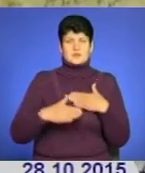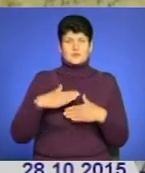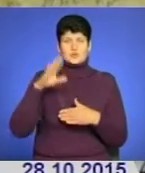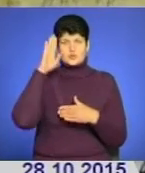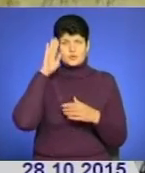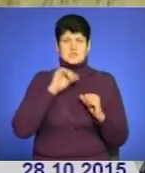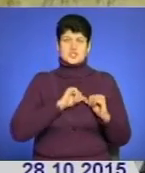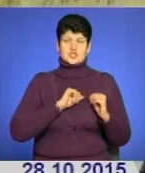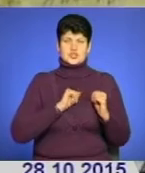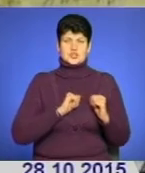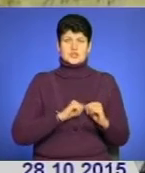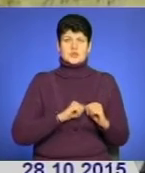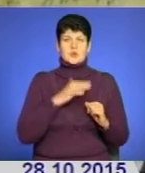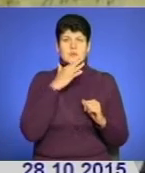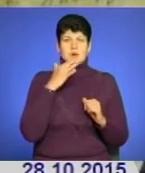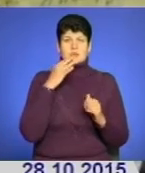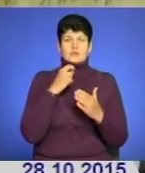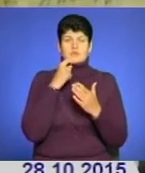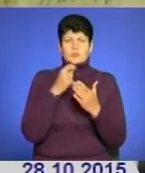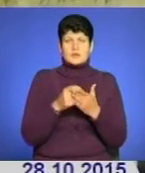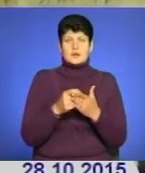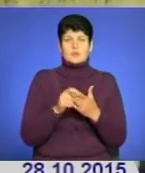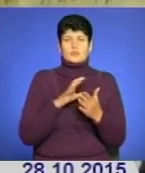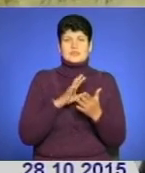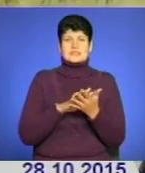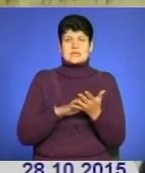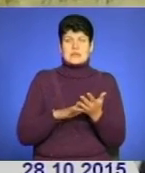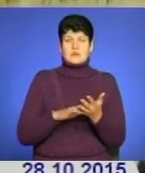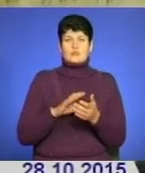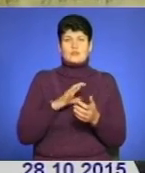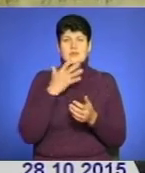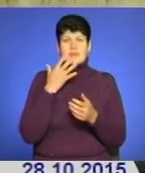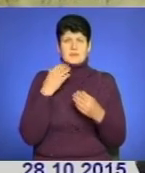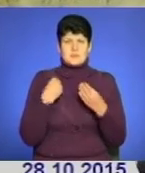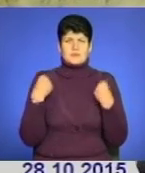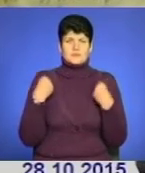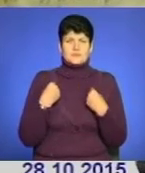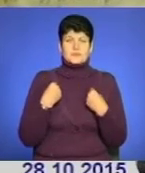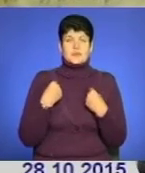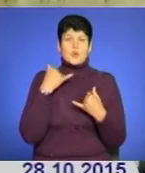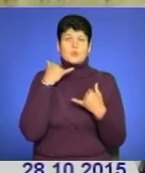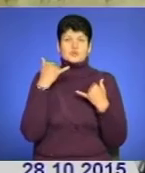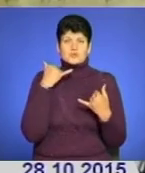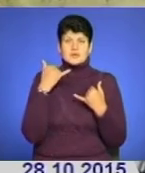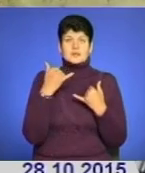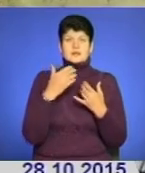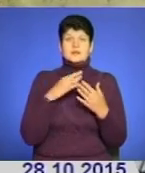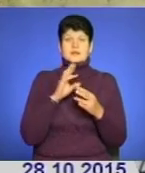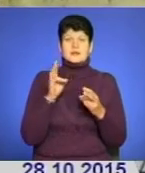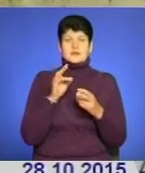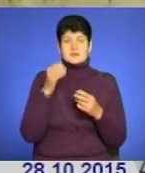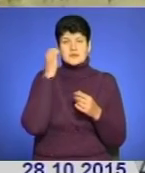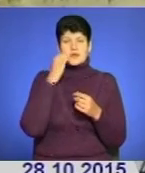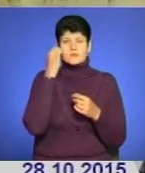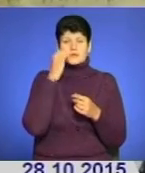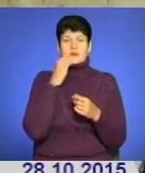справді, щиро багато хто відповідає. Тобто, наприклад, були якісь заявочки, були якісь натепні речі, набушлати на це. Дзвонили, вони кажуть, ні, дякуємо, теплі